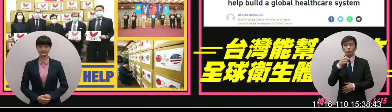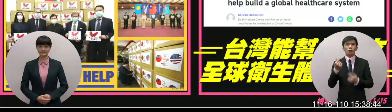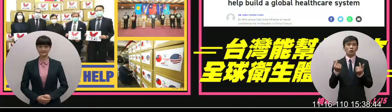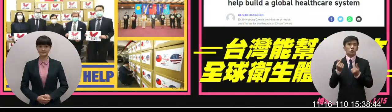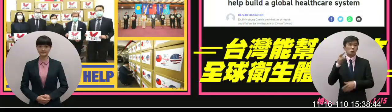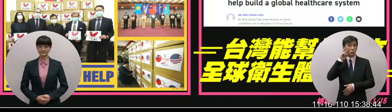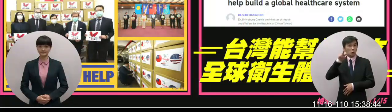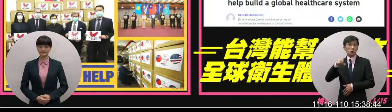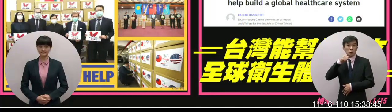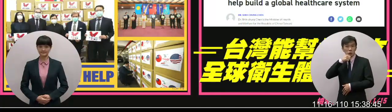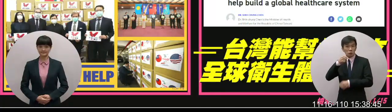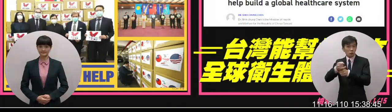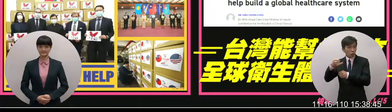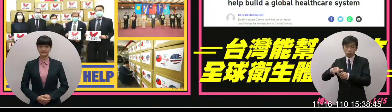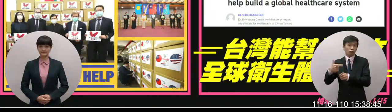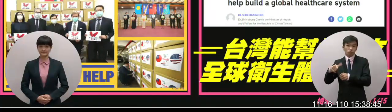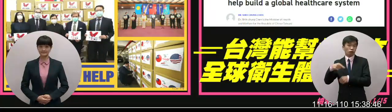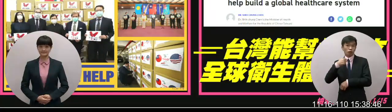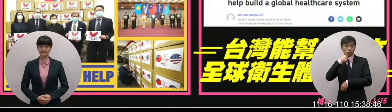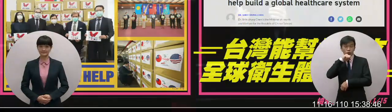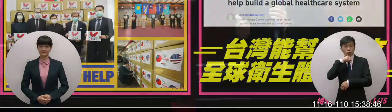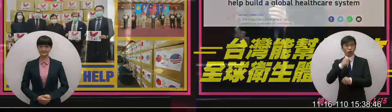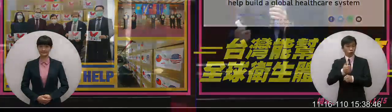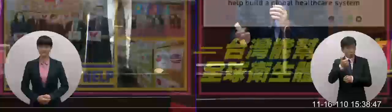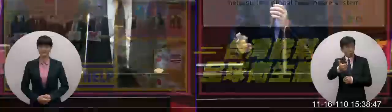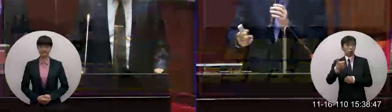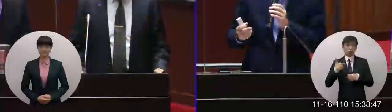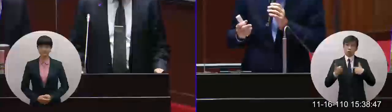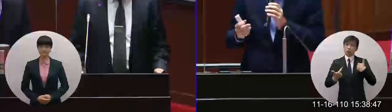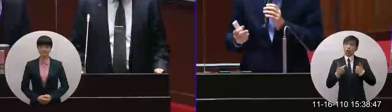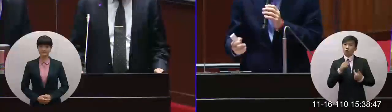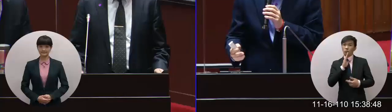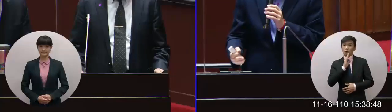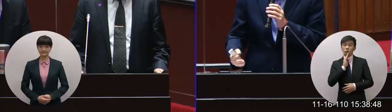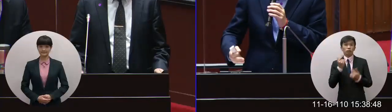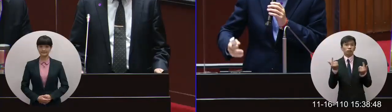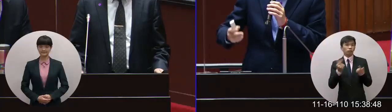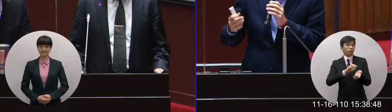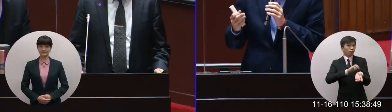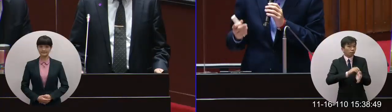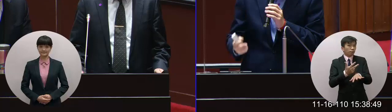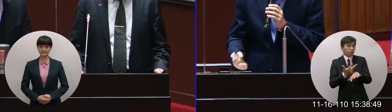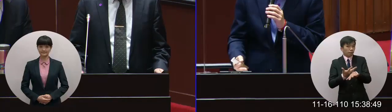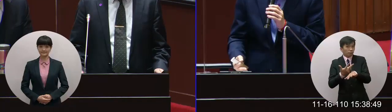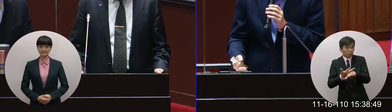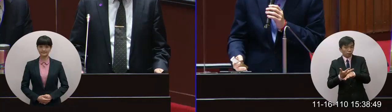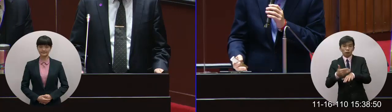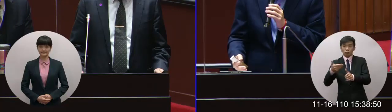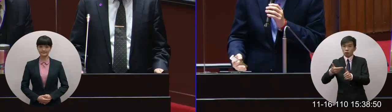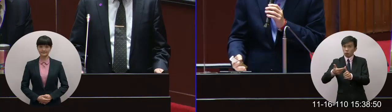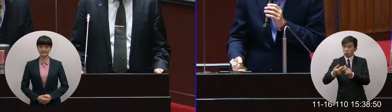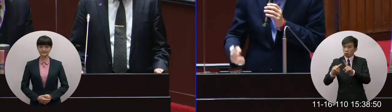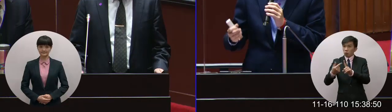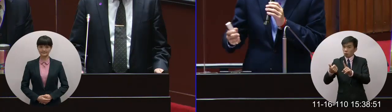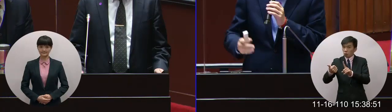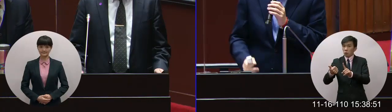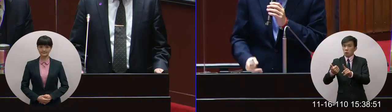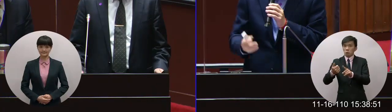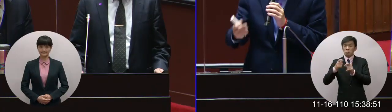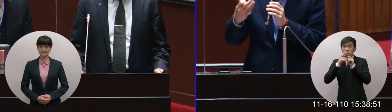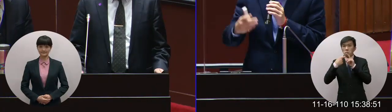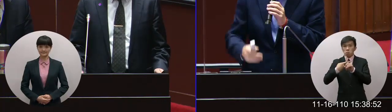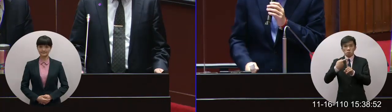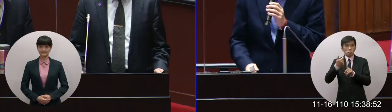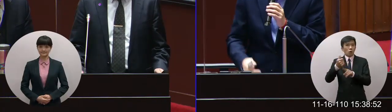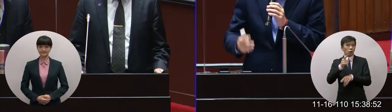我覺得我們台灣很驕傲我們在醫療的科技人才甚至醫療的服務品質都可以講